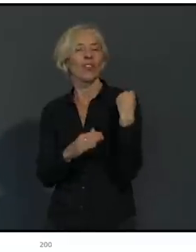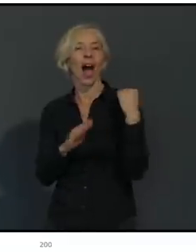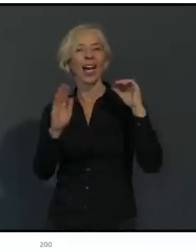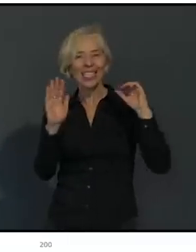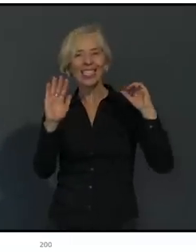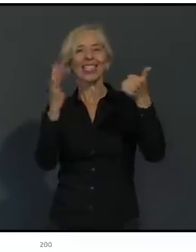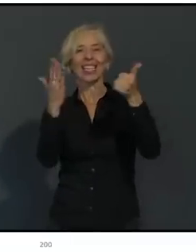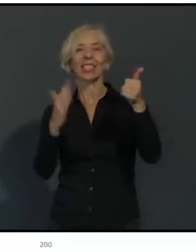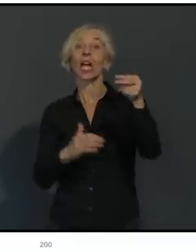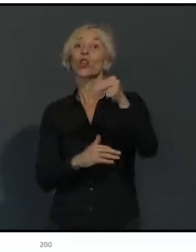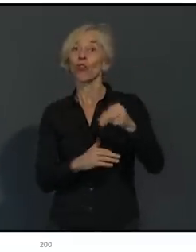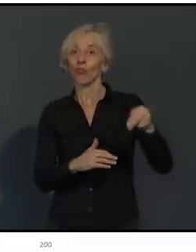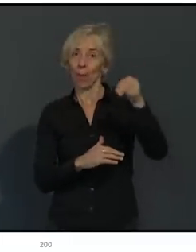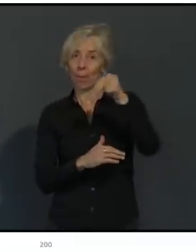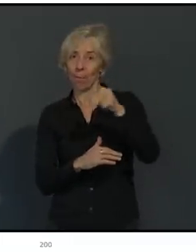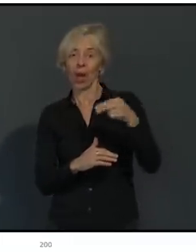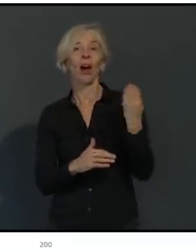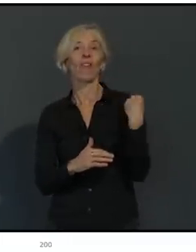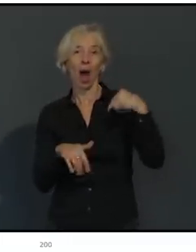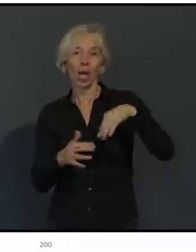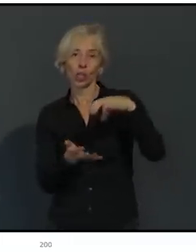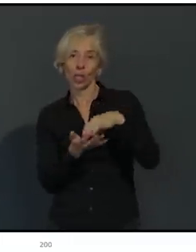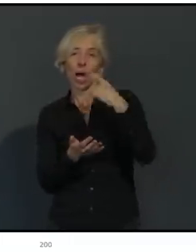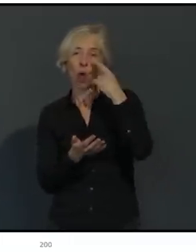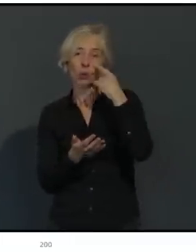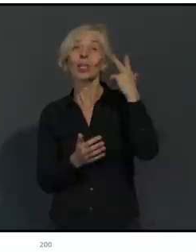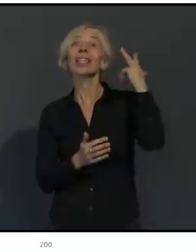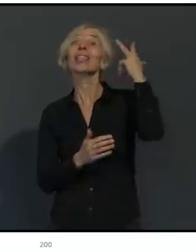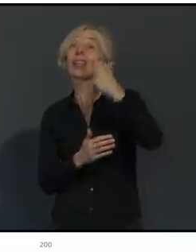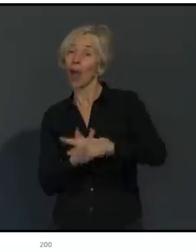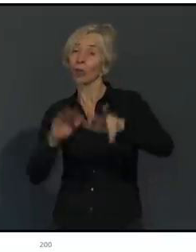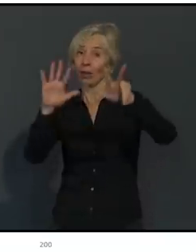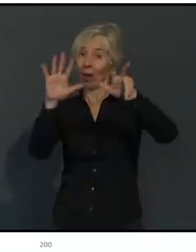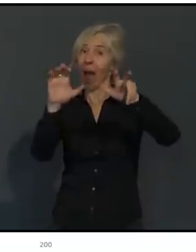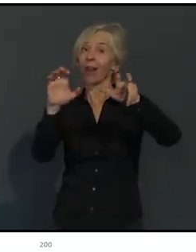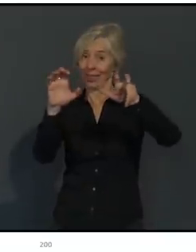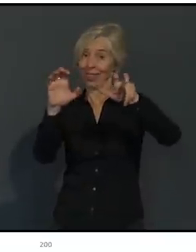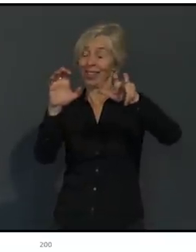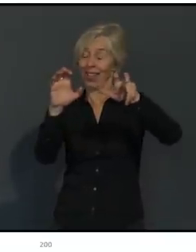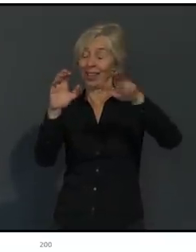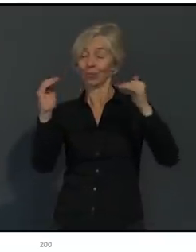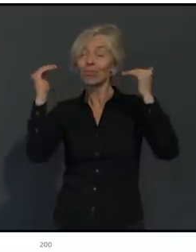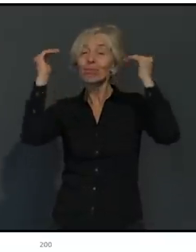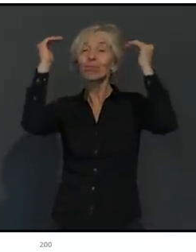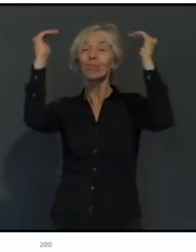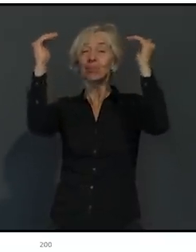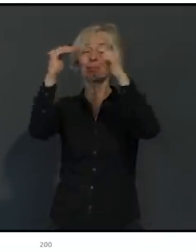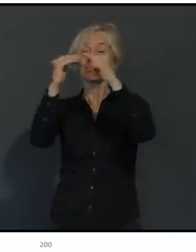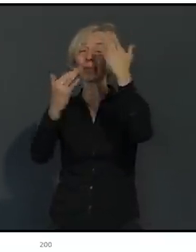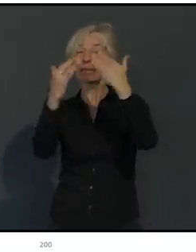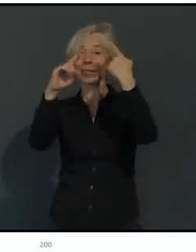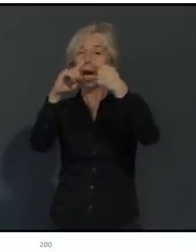380, hatten dann auch in den Folgetagen noch einen deutlichen